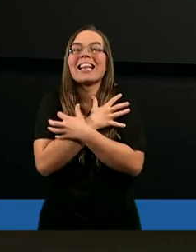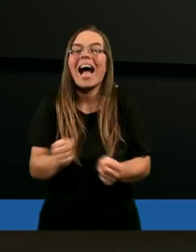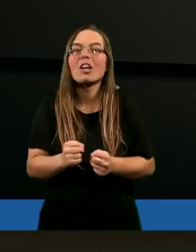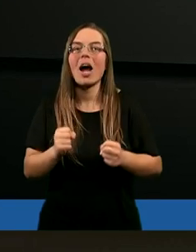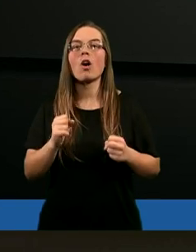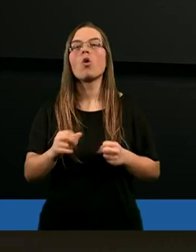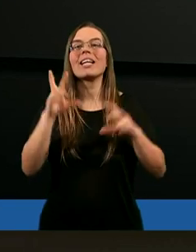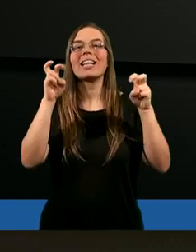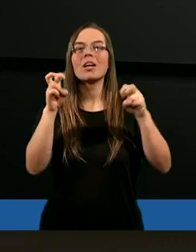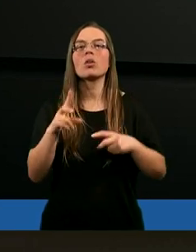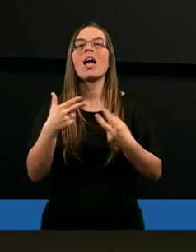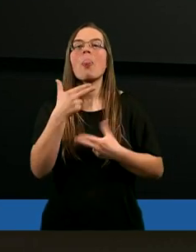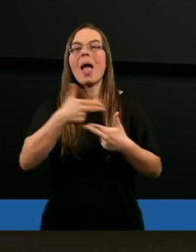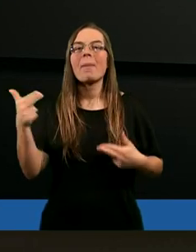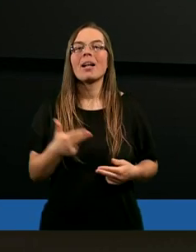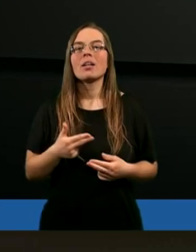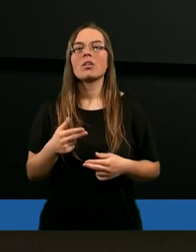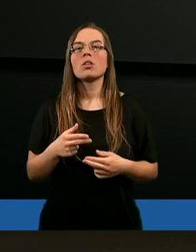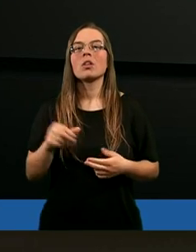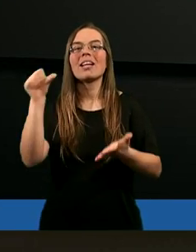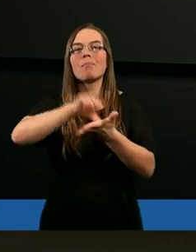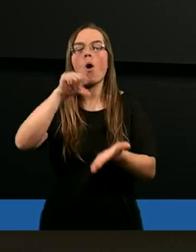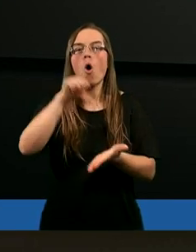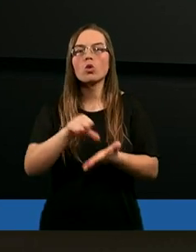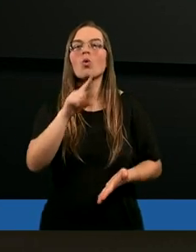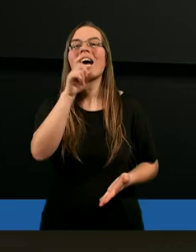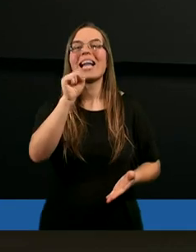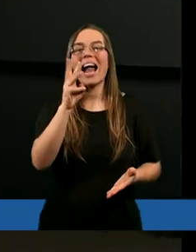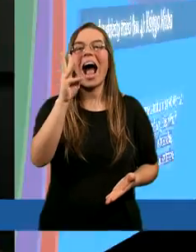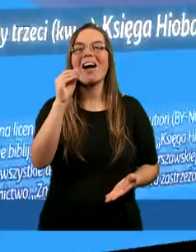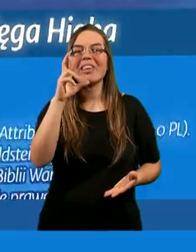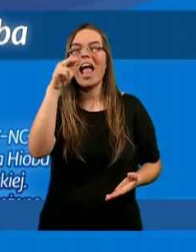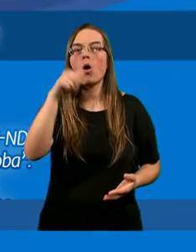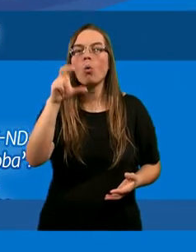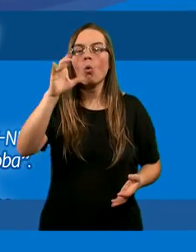tytuł, temat Spośród Zawieruchy.